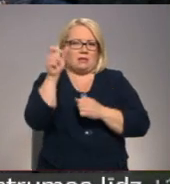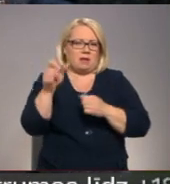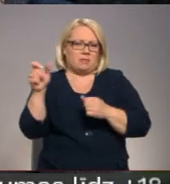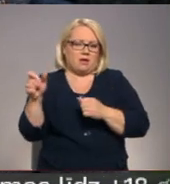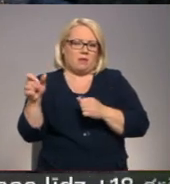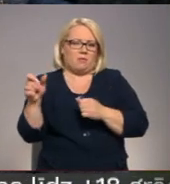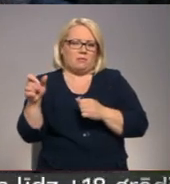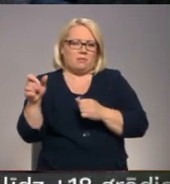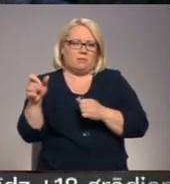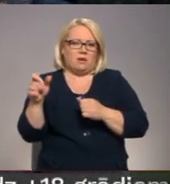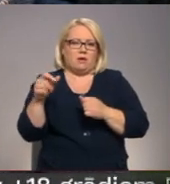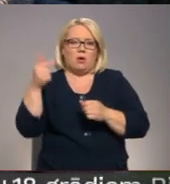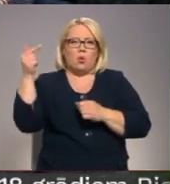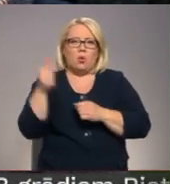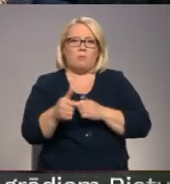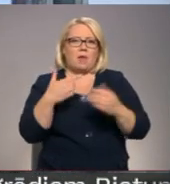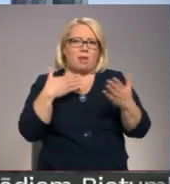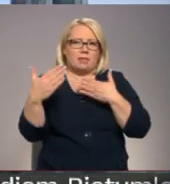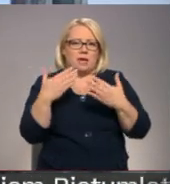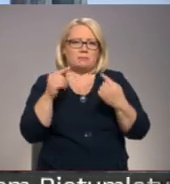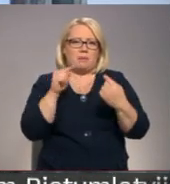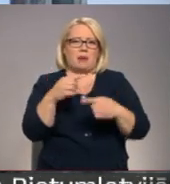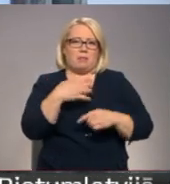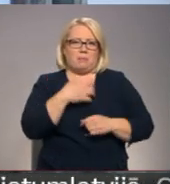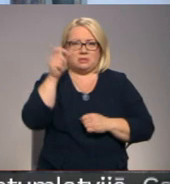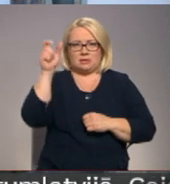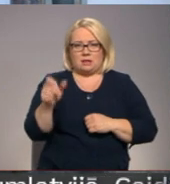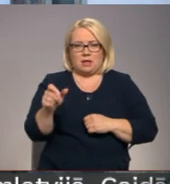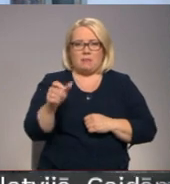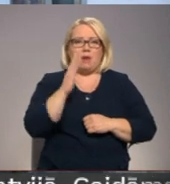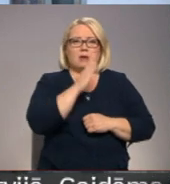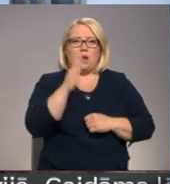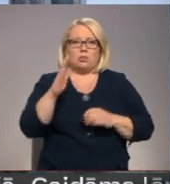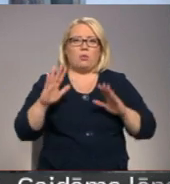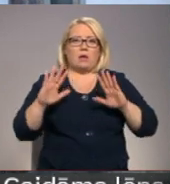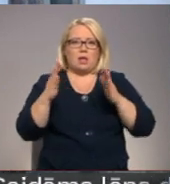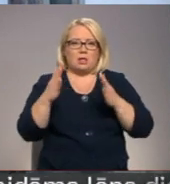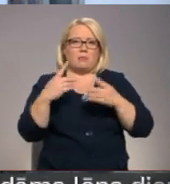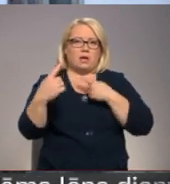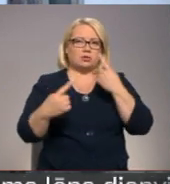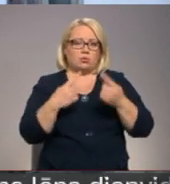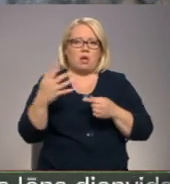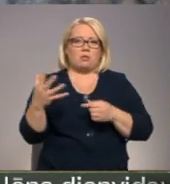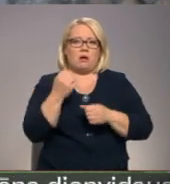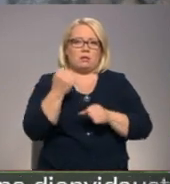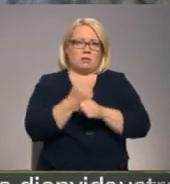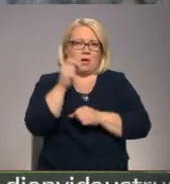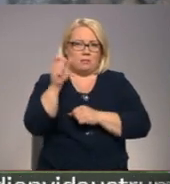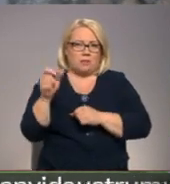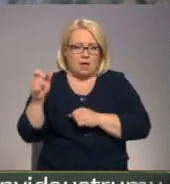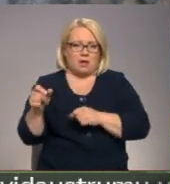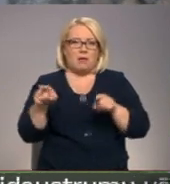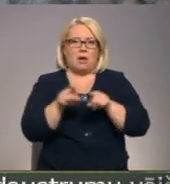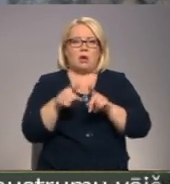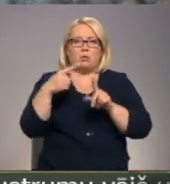teiksim, rūpjā attieksme pret pacientiem. Katru gadījumu cenšos izrunāt ar personālu. Plus mēs